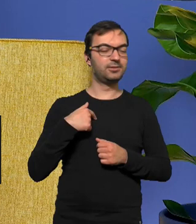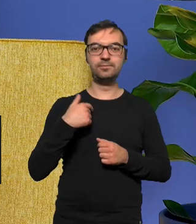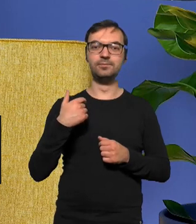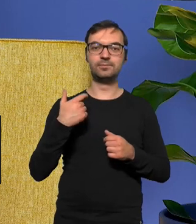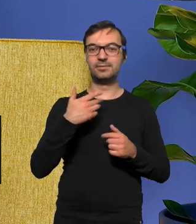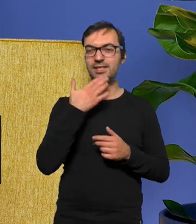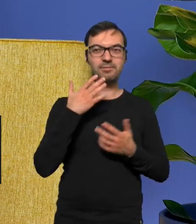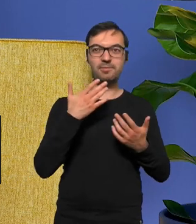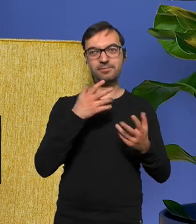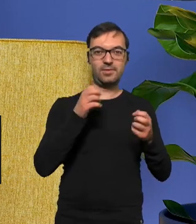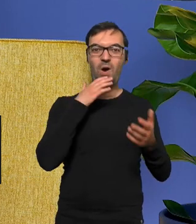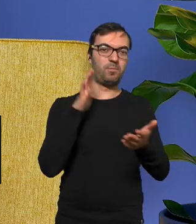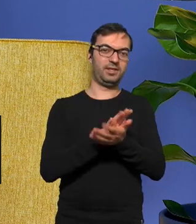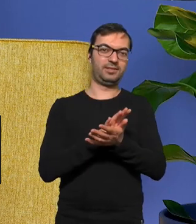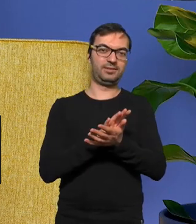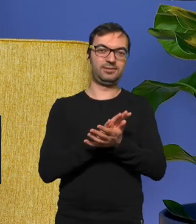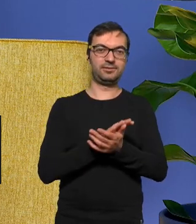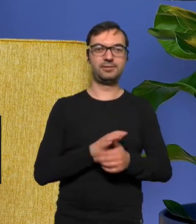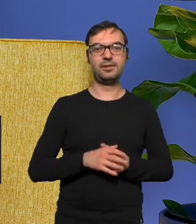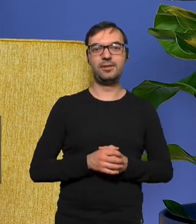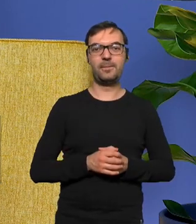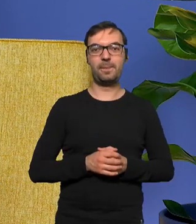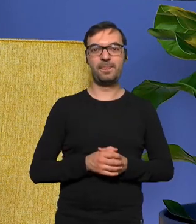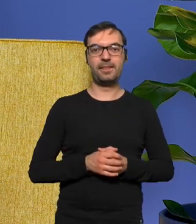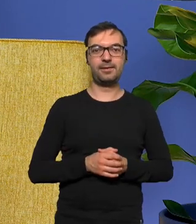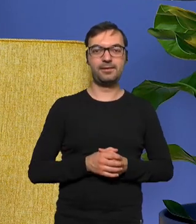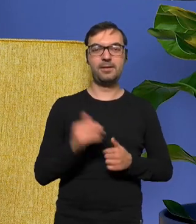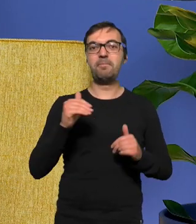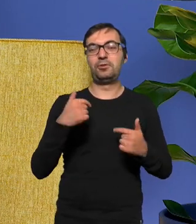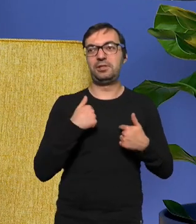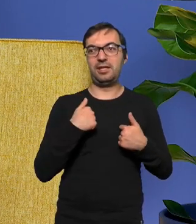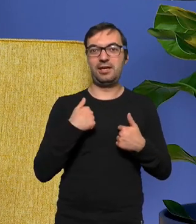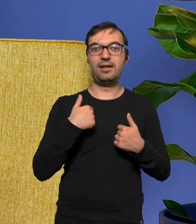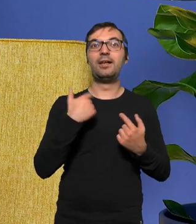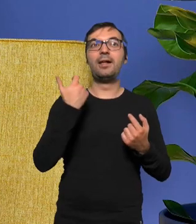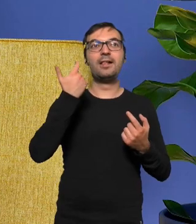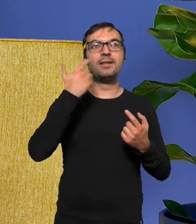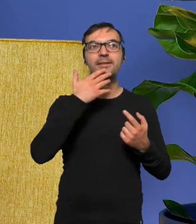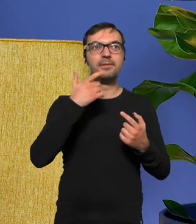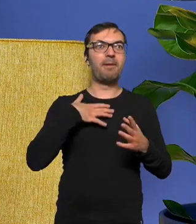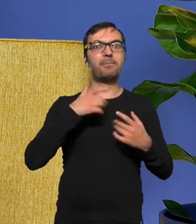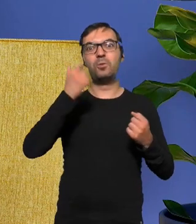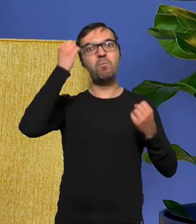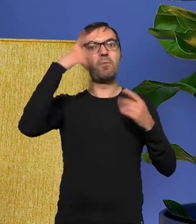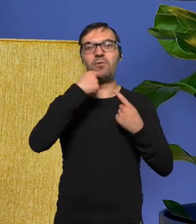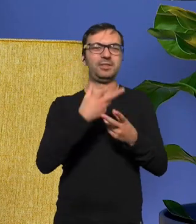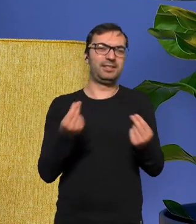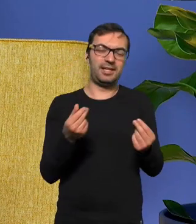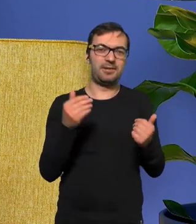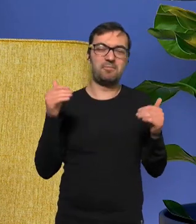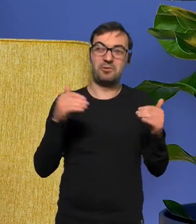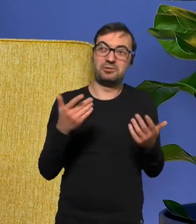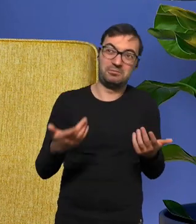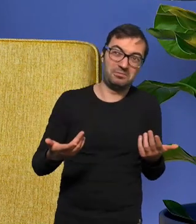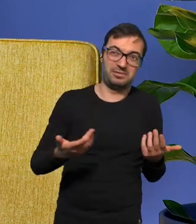mieć zdania na ten temat i może też nie mam nic mądrego do powiedzenia bo jeżeli jakaś mądrość jest to ona się